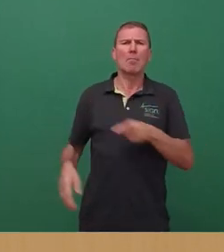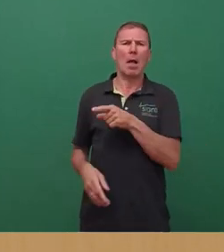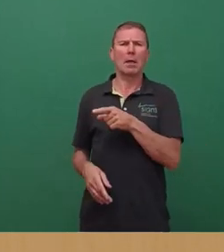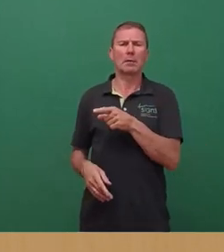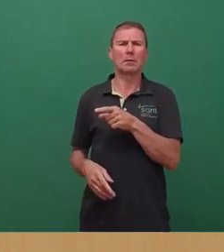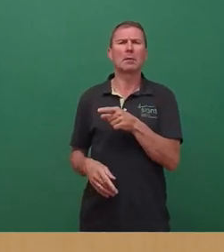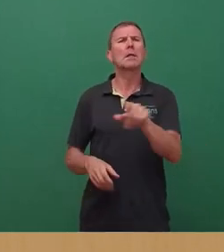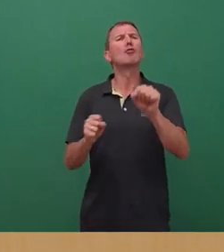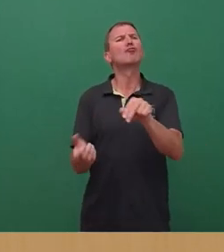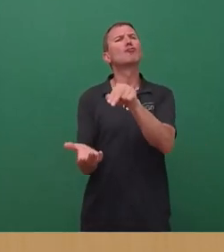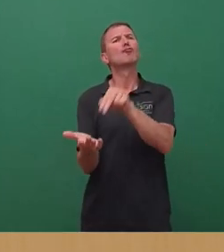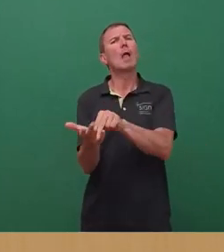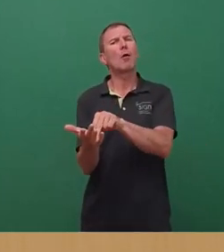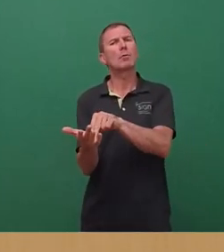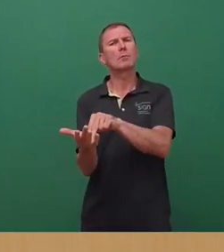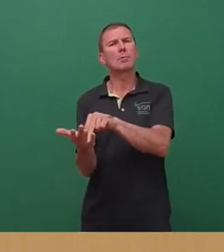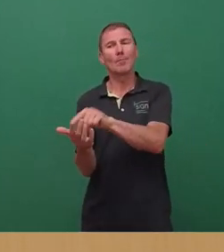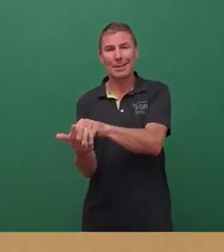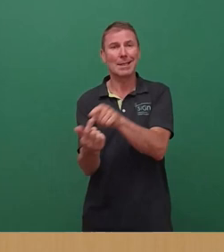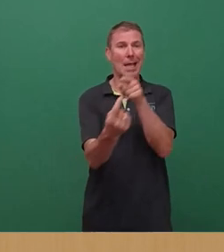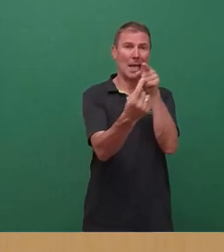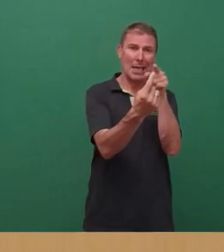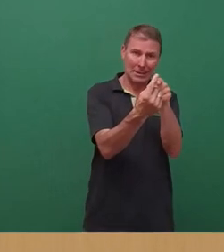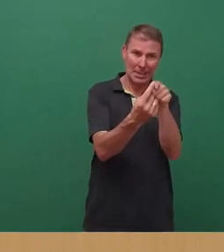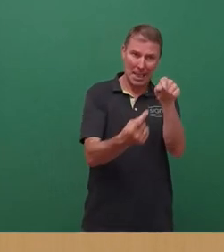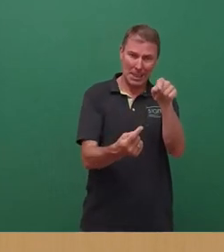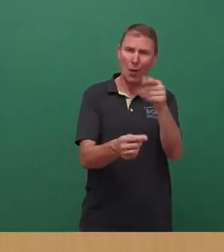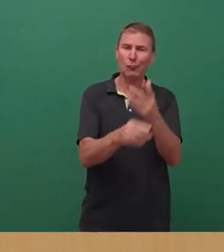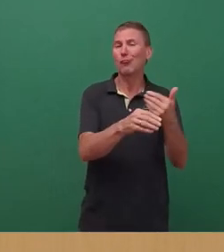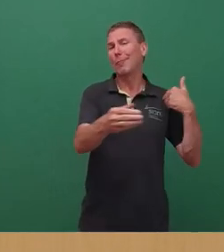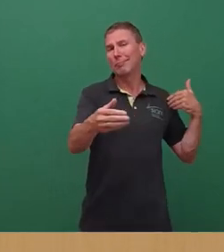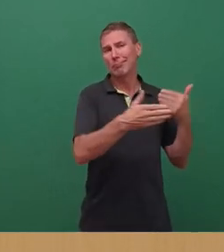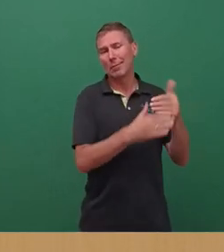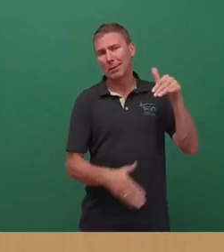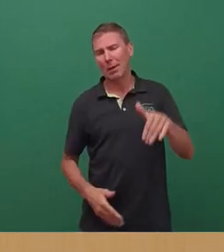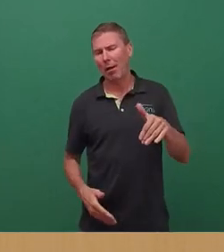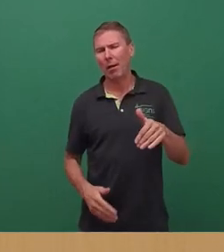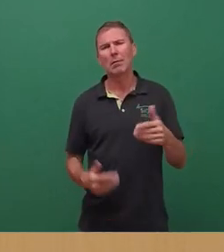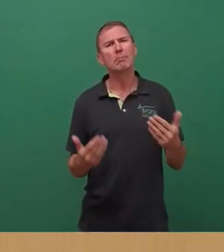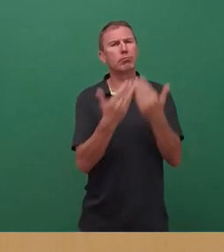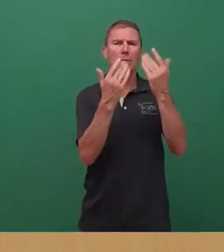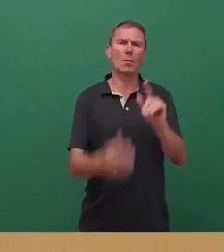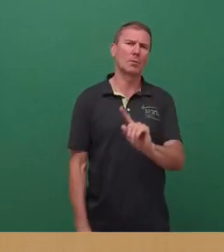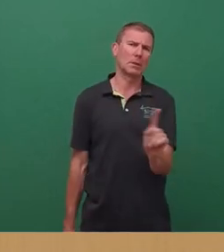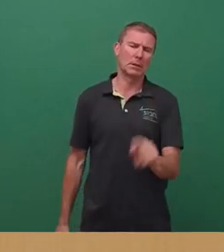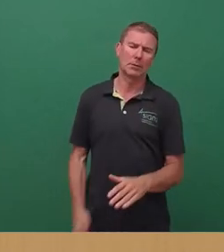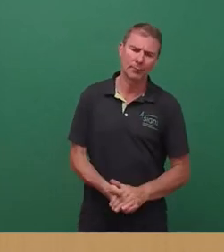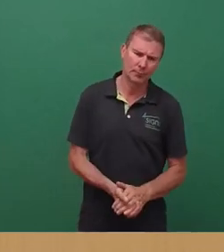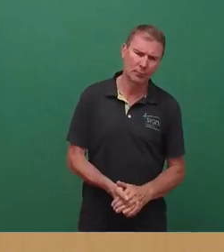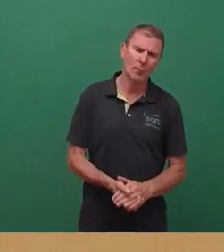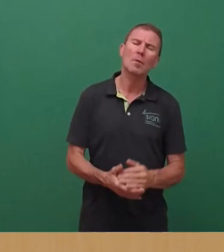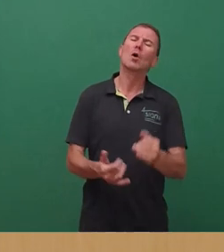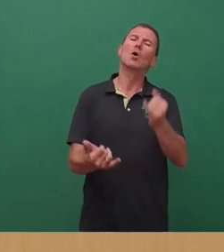diesem Ziel, dass es ja schon eine geraume Zeit gibt, nicht entgegensteht. Wir sind zuletzt